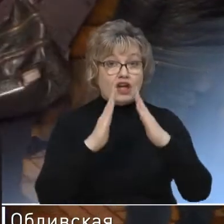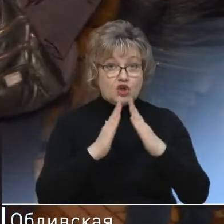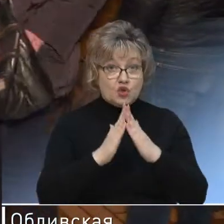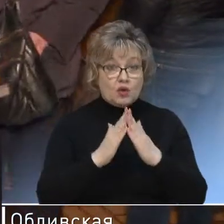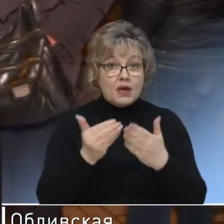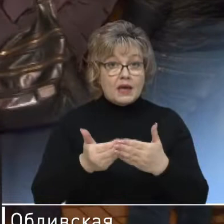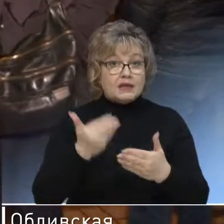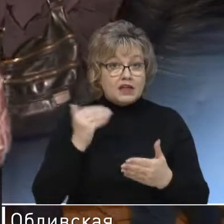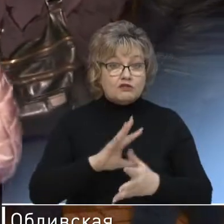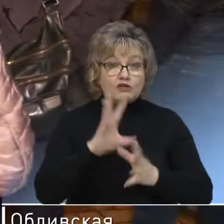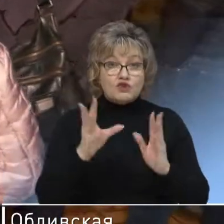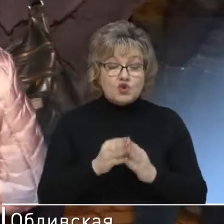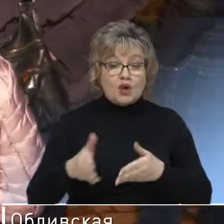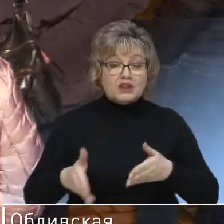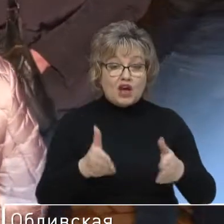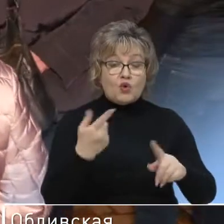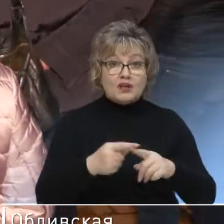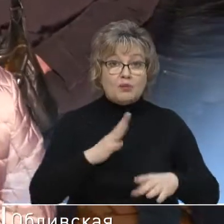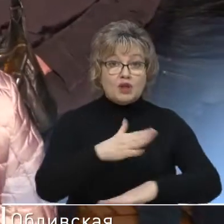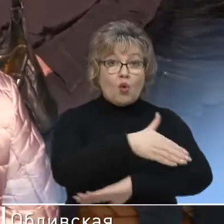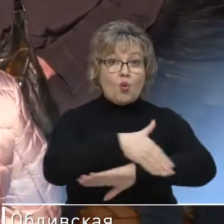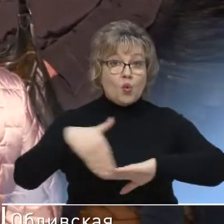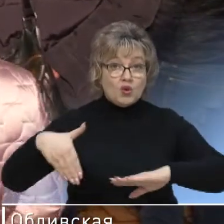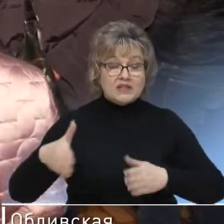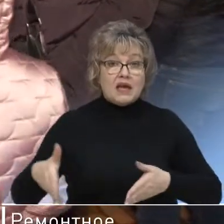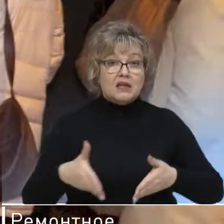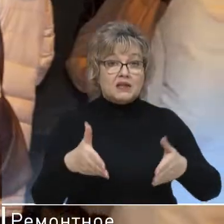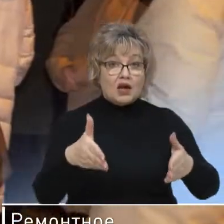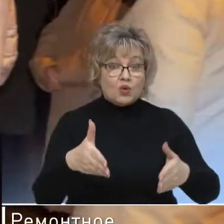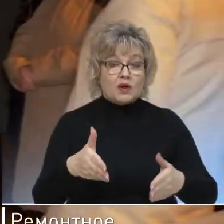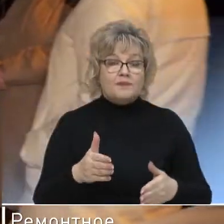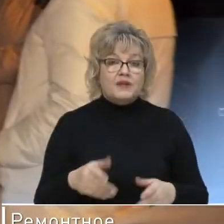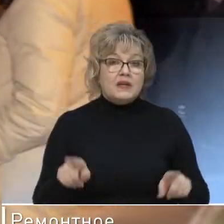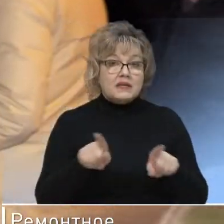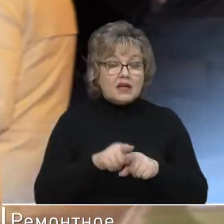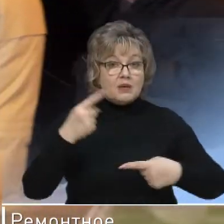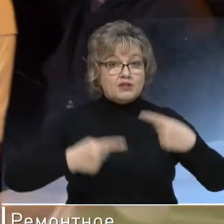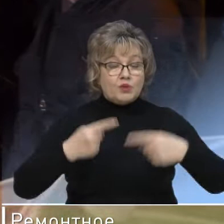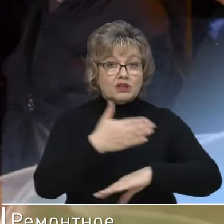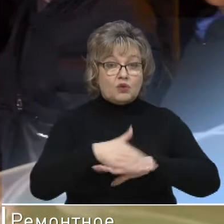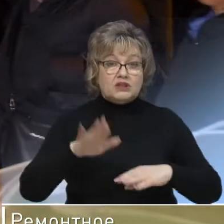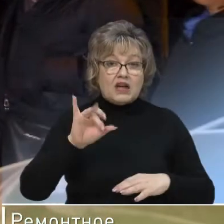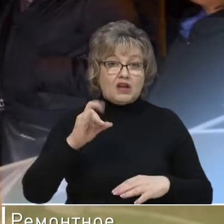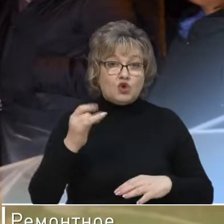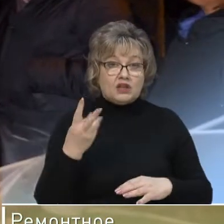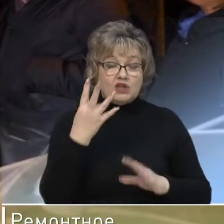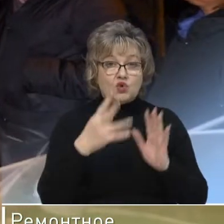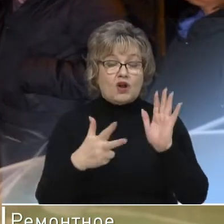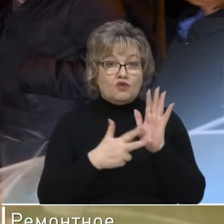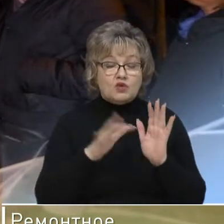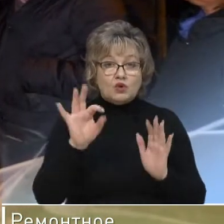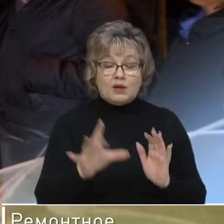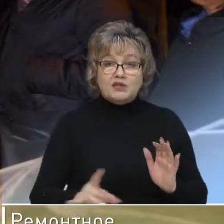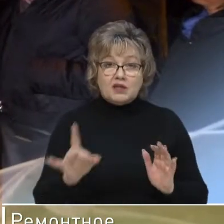И до этого все, дорога, это была улица. Улица и дорога по улице. За такими спорами на улице Тракторная 48 в